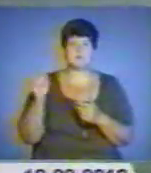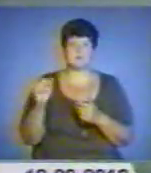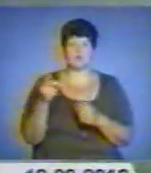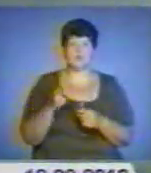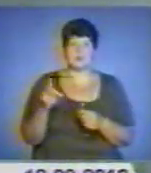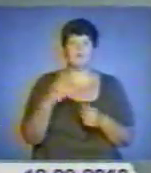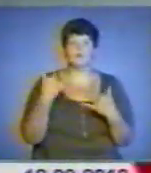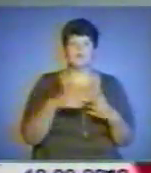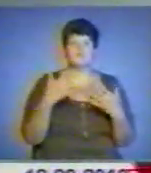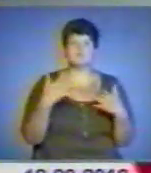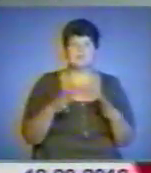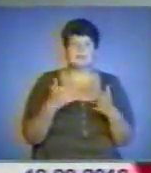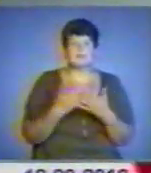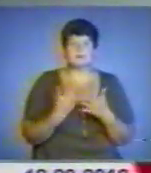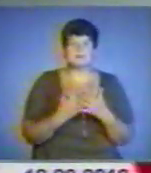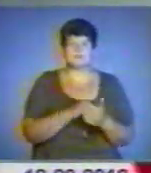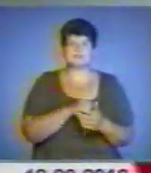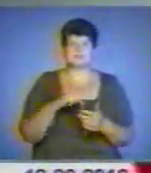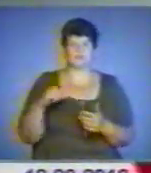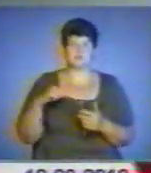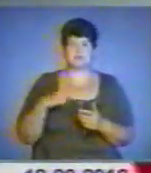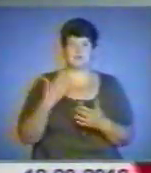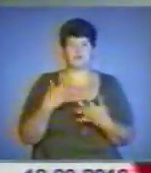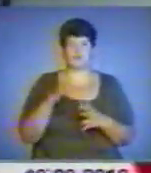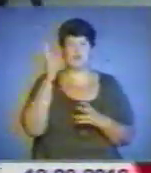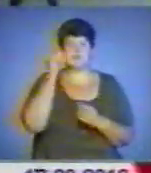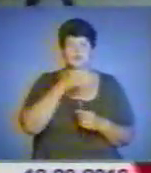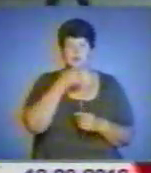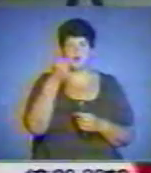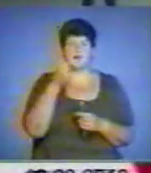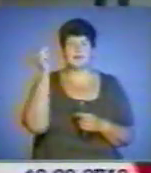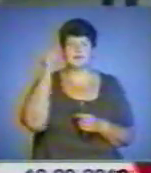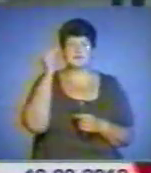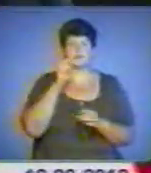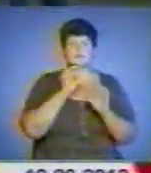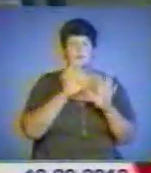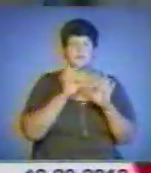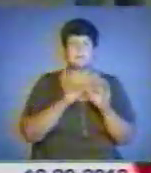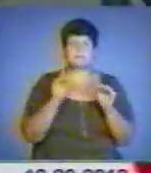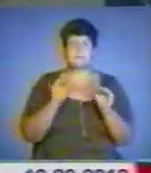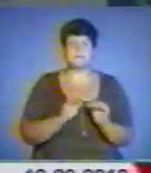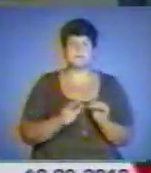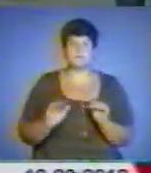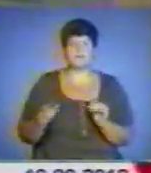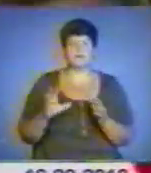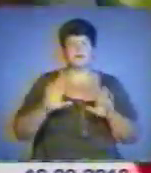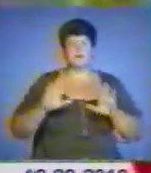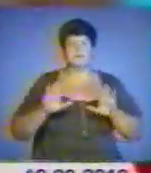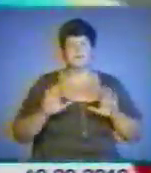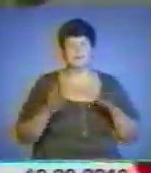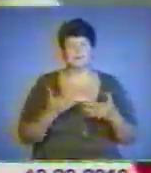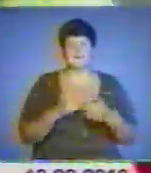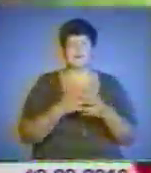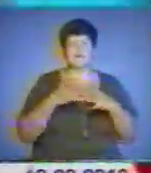Вони вже начебто самостійні і вважають себе дорослими, та навчання розповідають маленькі школярі втомлює. І хочеться більше